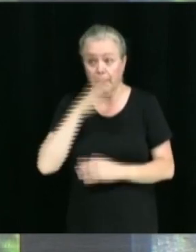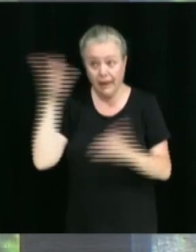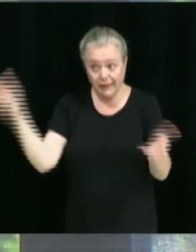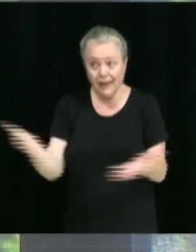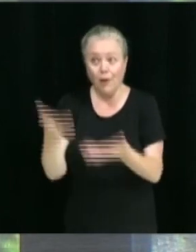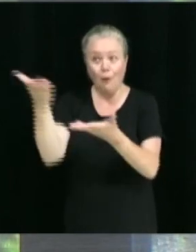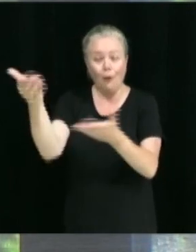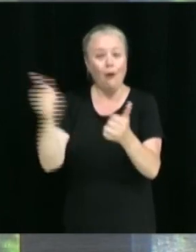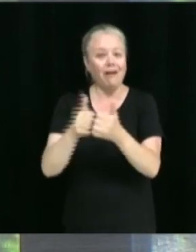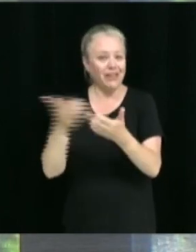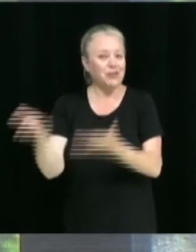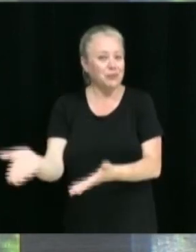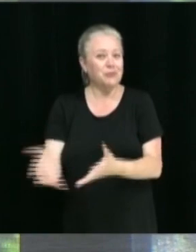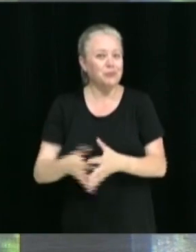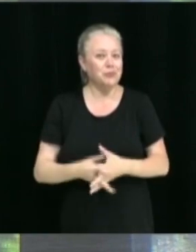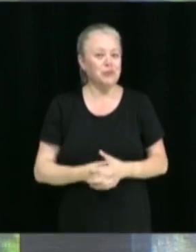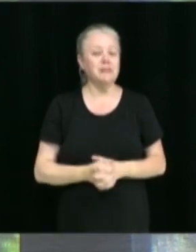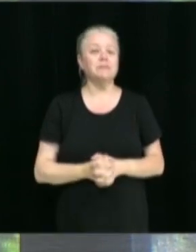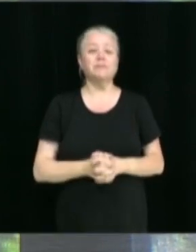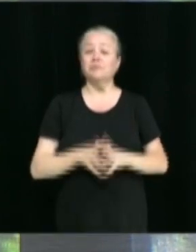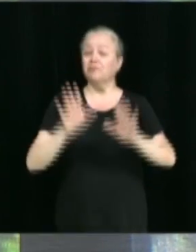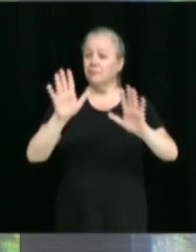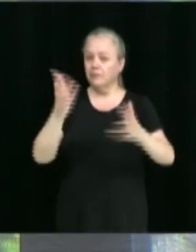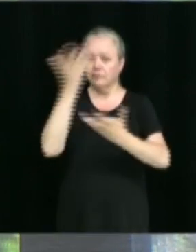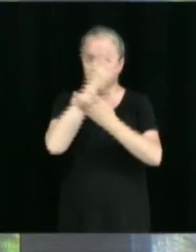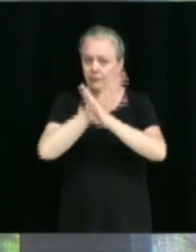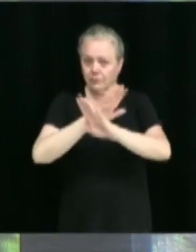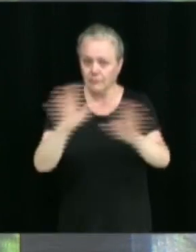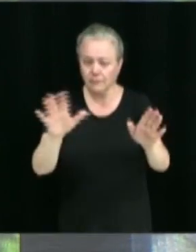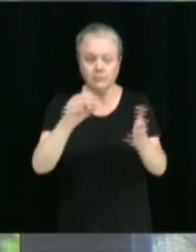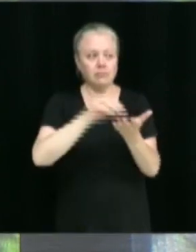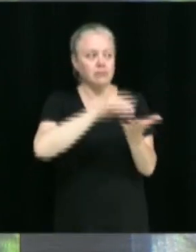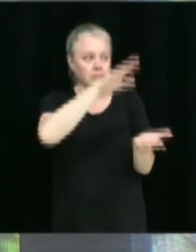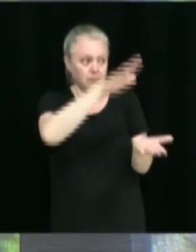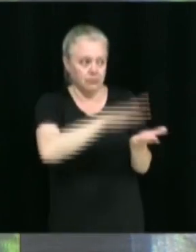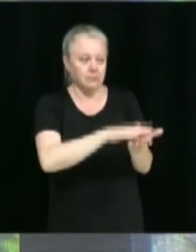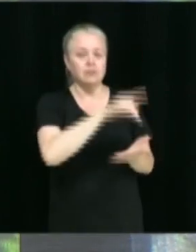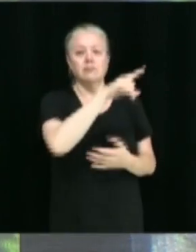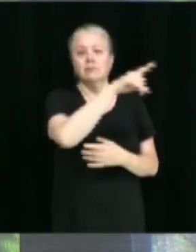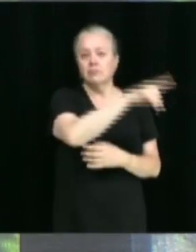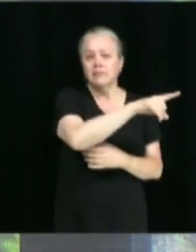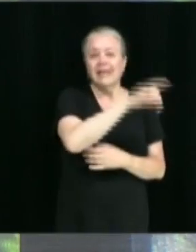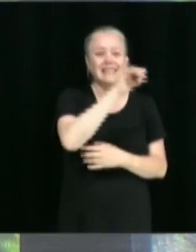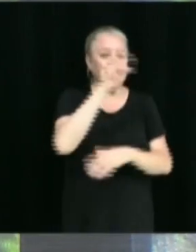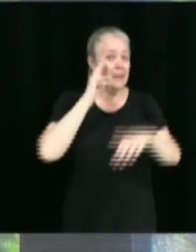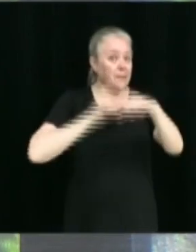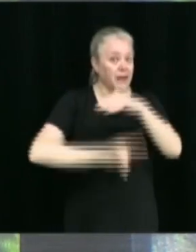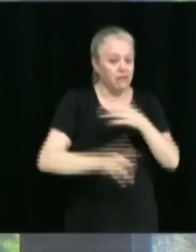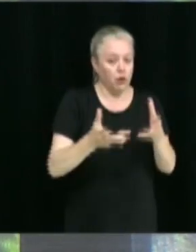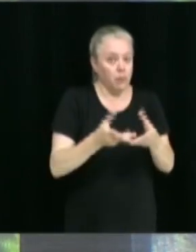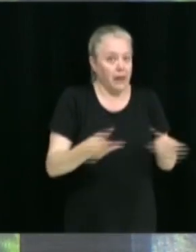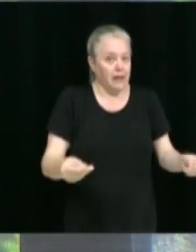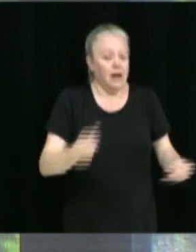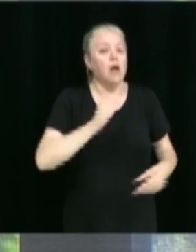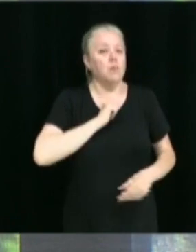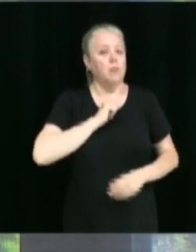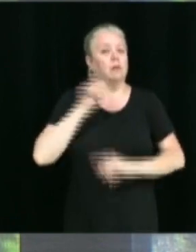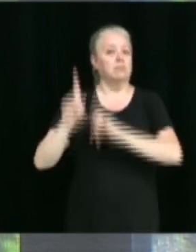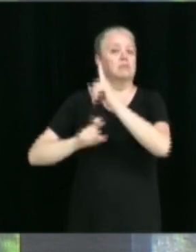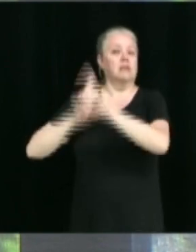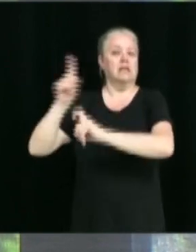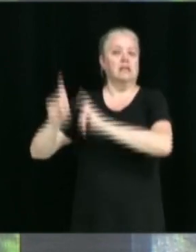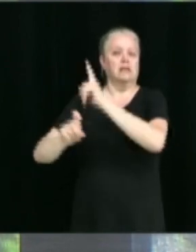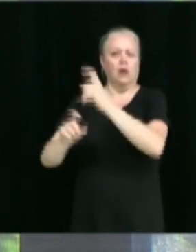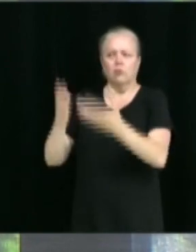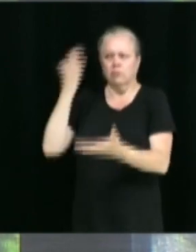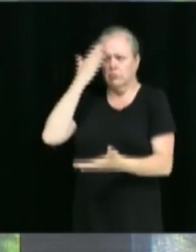présente avec nous. Mais soyez sans crainte, là, on va faire faire les... Si c'était prévu pour le printemps, je vais m'informer d'une part, là,